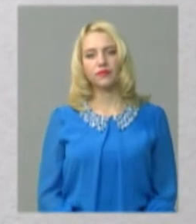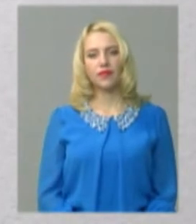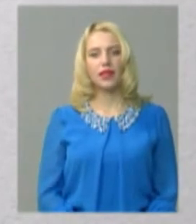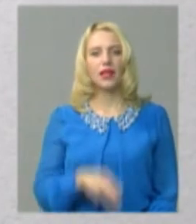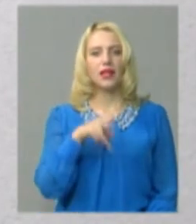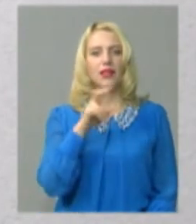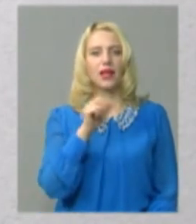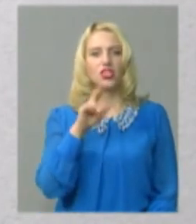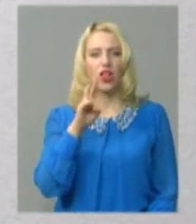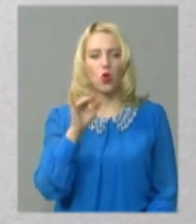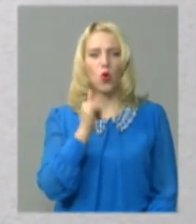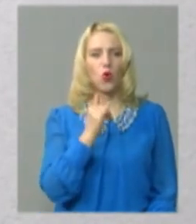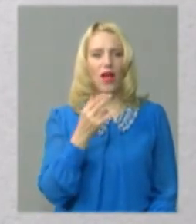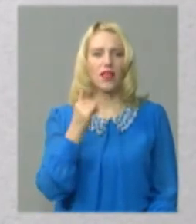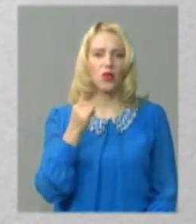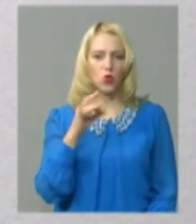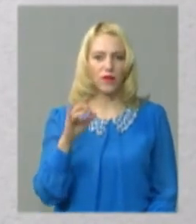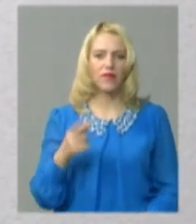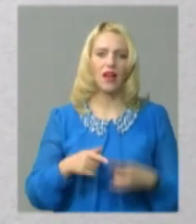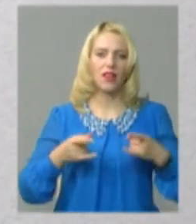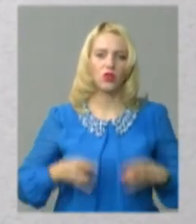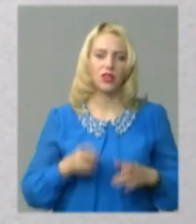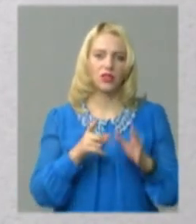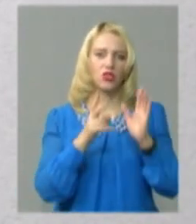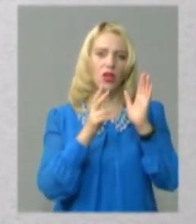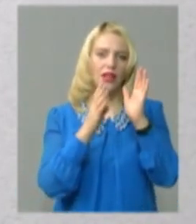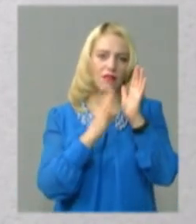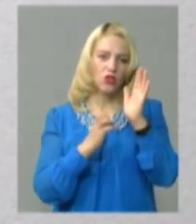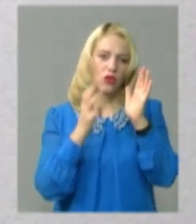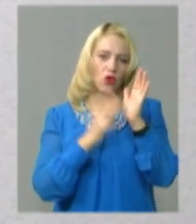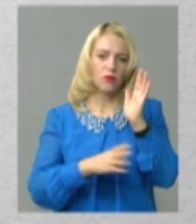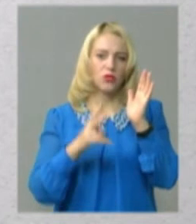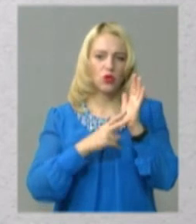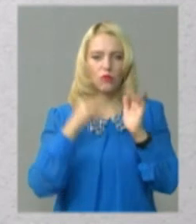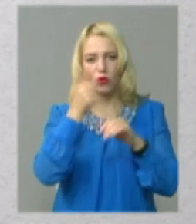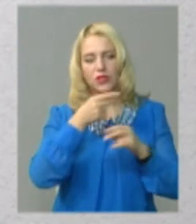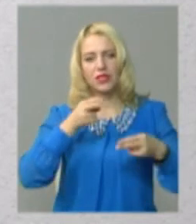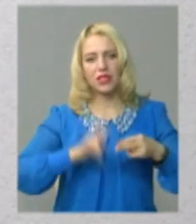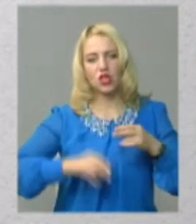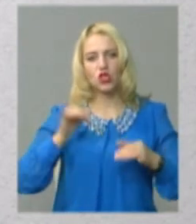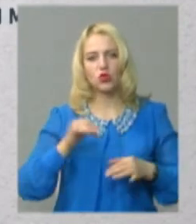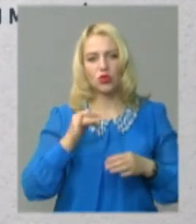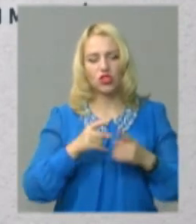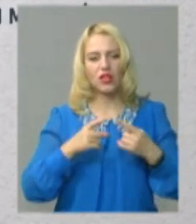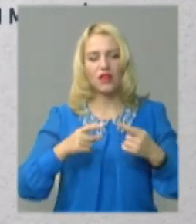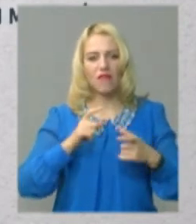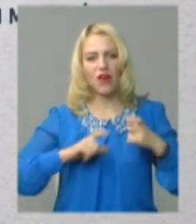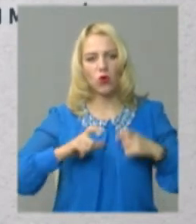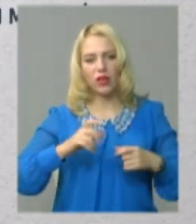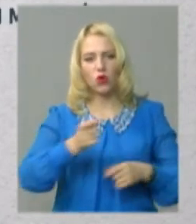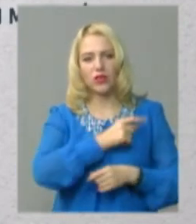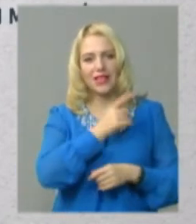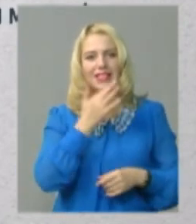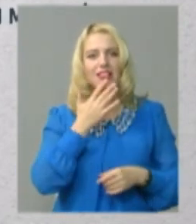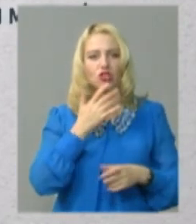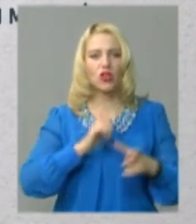Ткаченко Ульяна Юрівна. Народилася у 1987 році. Закінчила історичний факультет Одеського